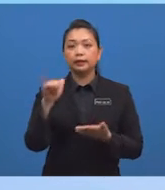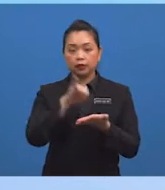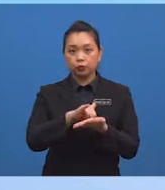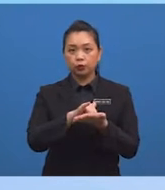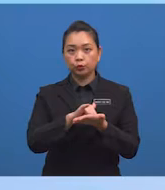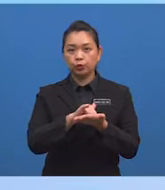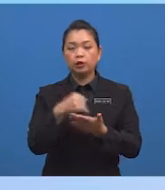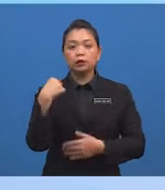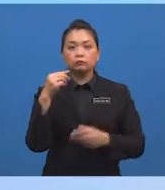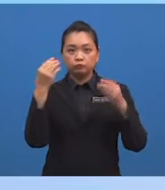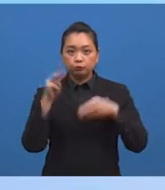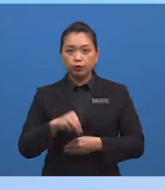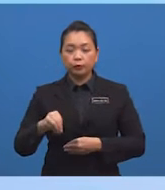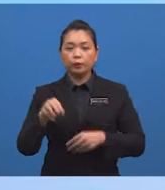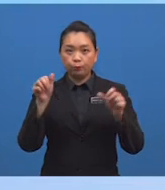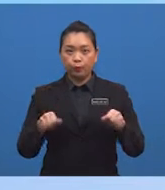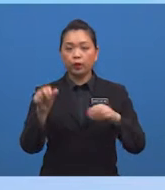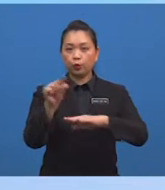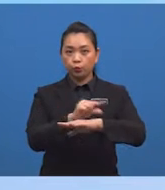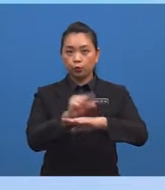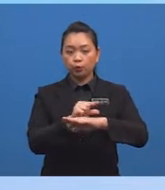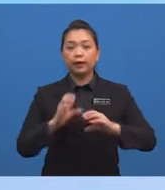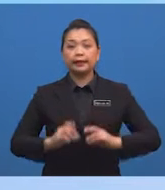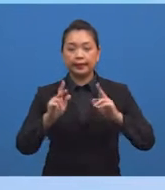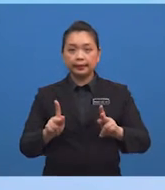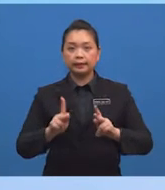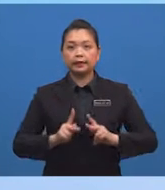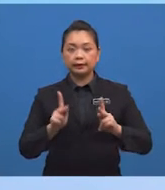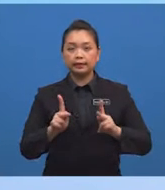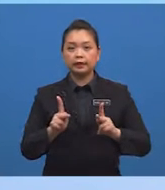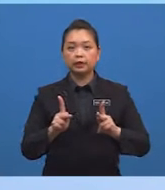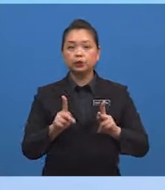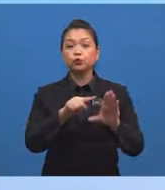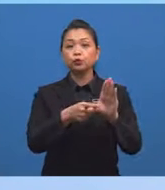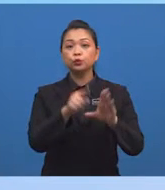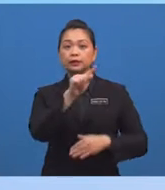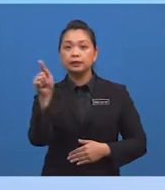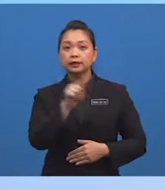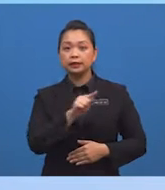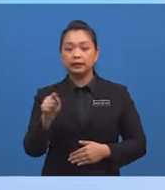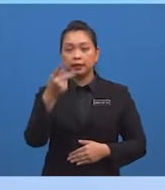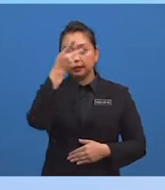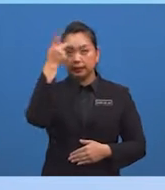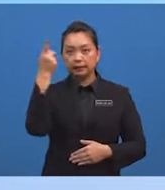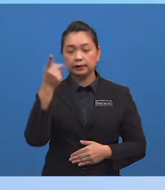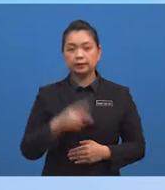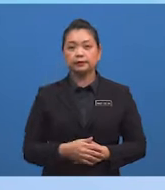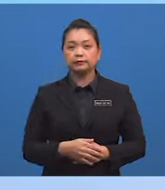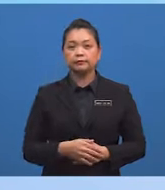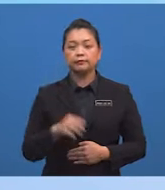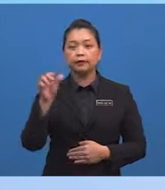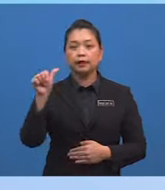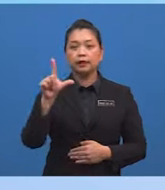sepadan, murid-murid boleh juga menggunakan kaedah sudut selangseli Kerana sudut ALM